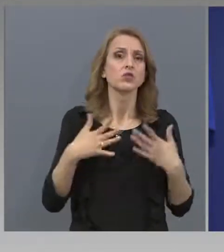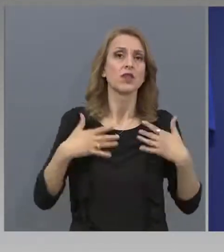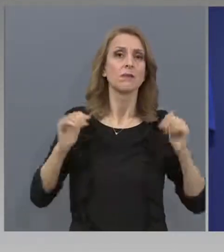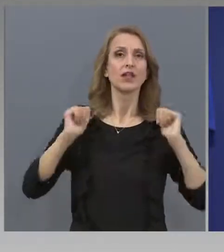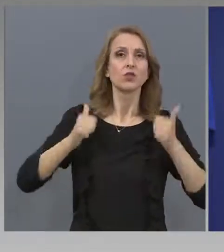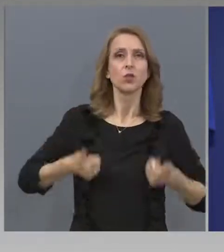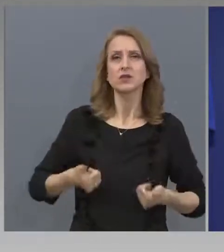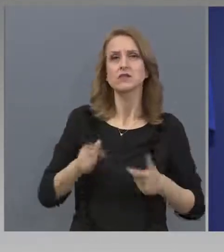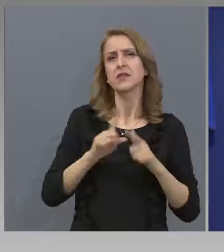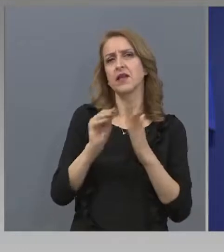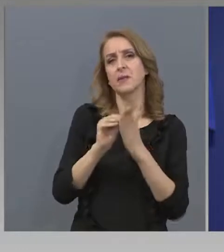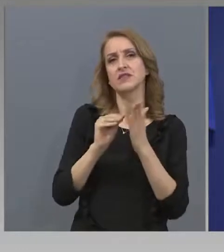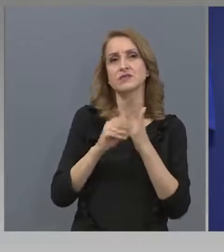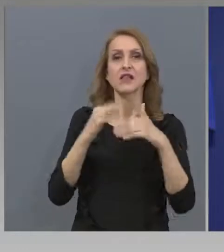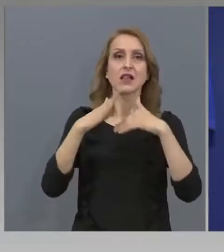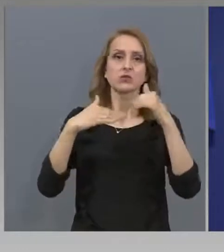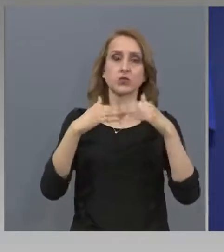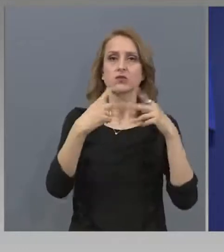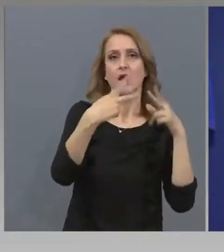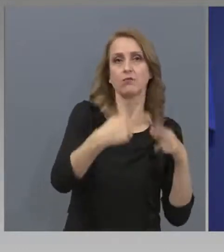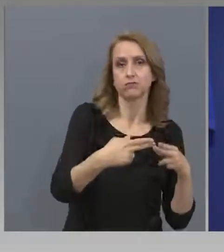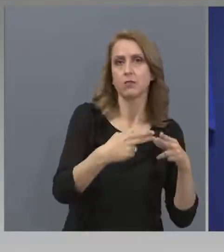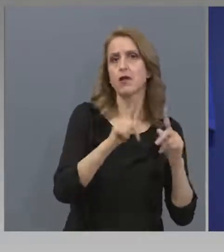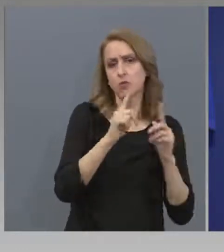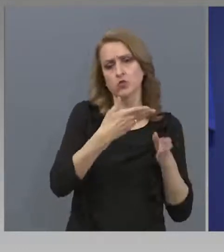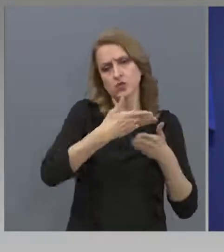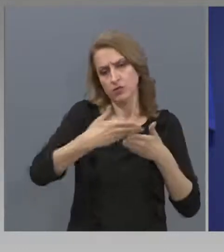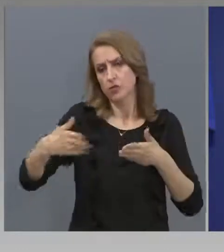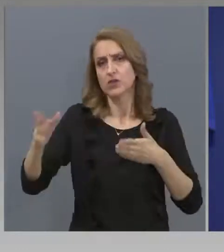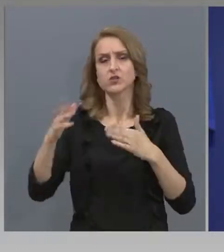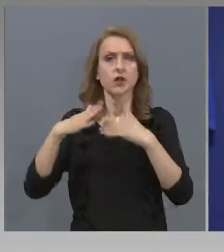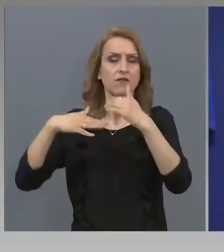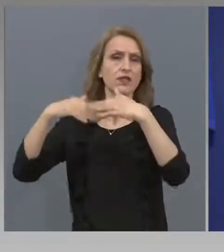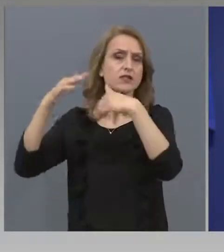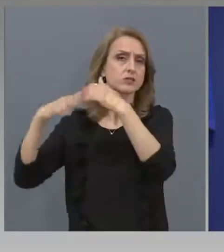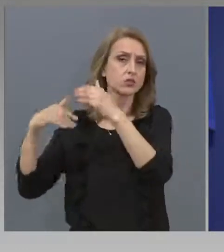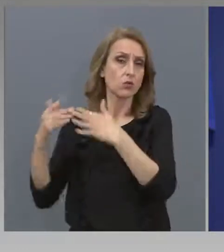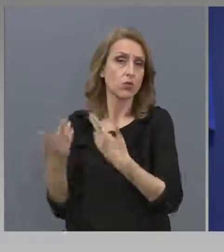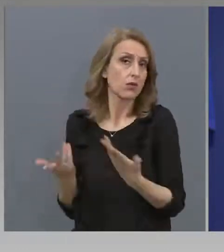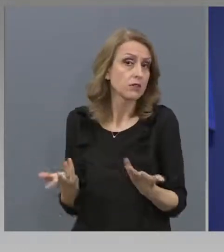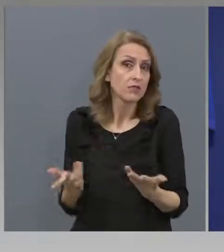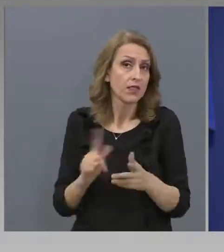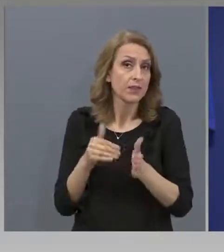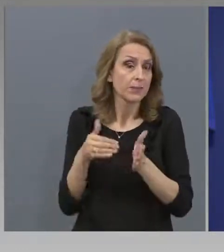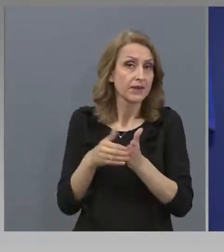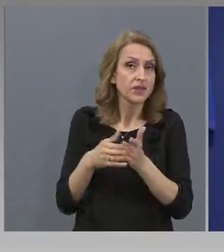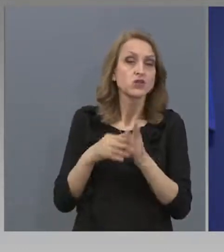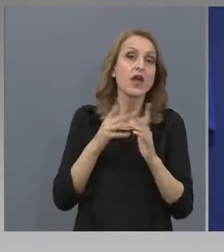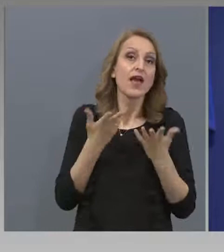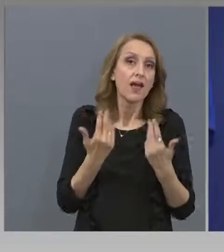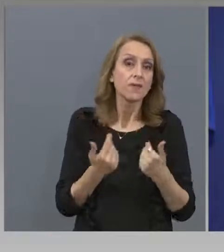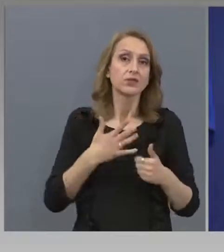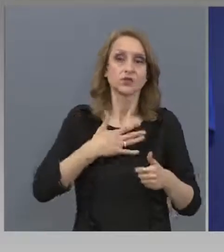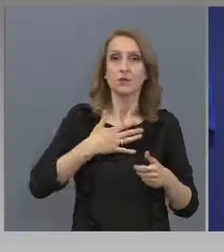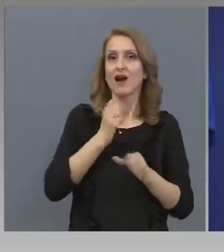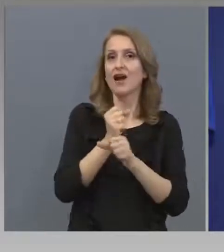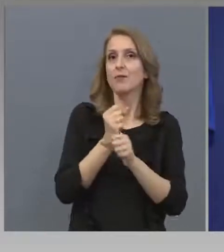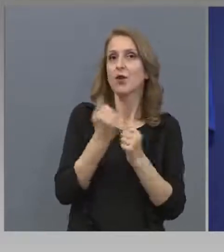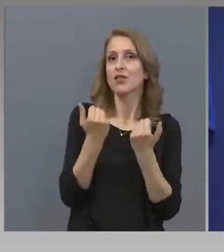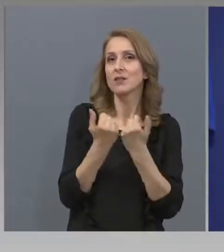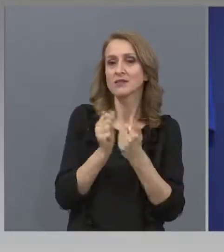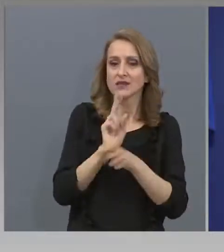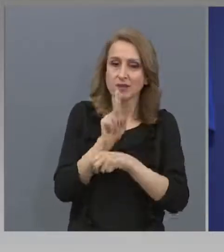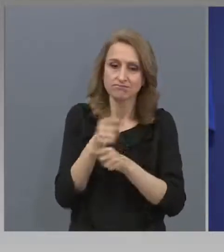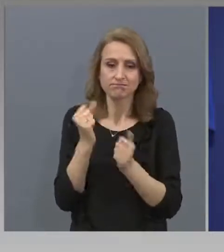няма смисъл да се ограничават строителството и по този начин да ограничаваме възможността за реализиране на работни места и на